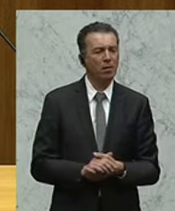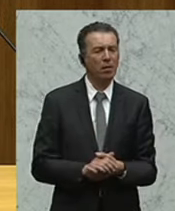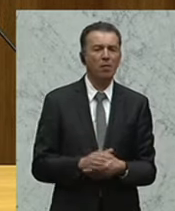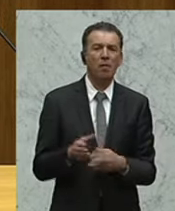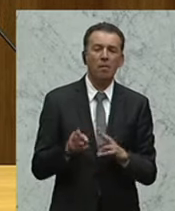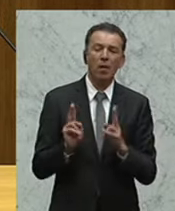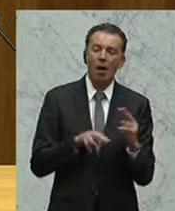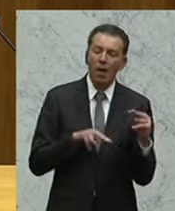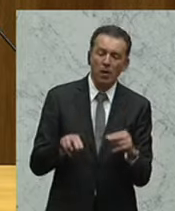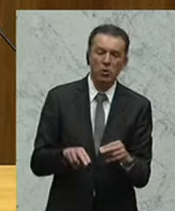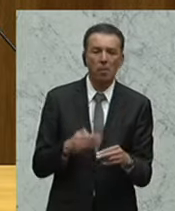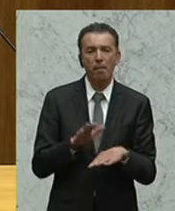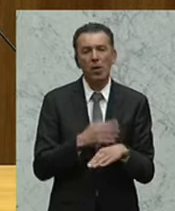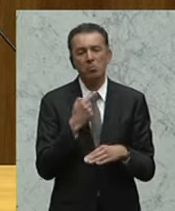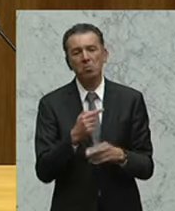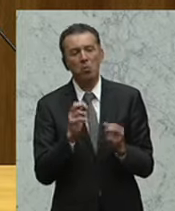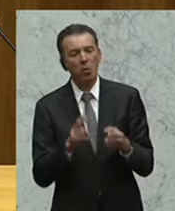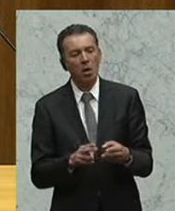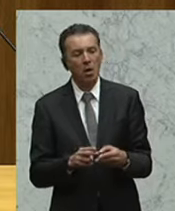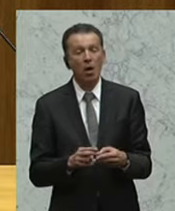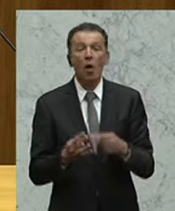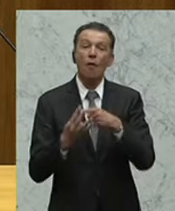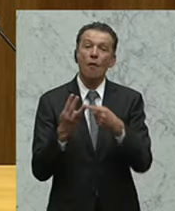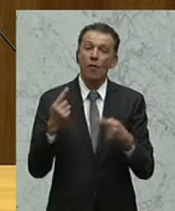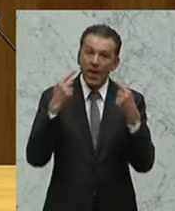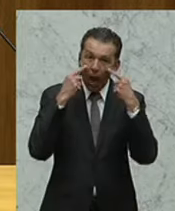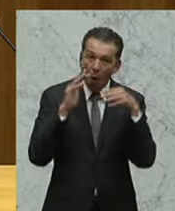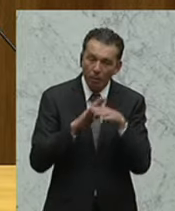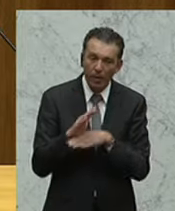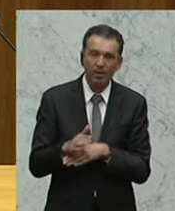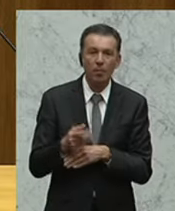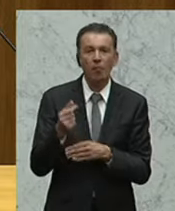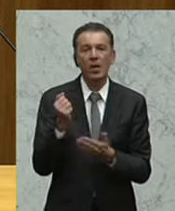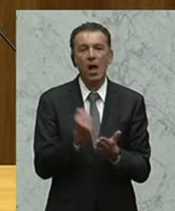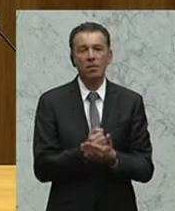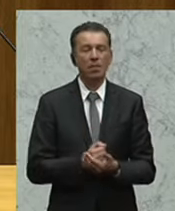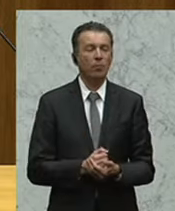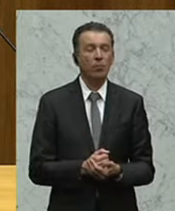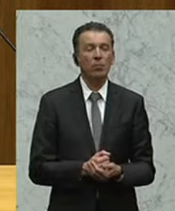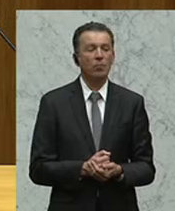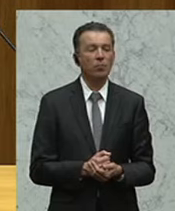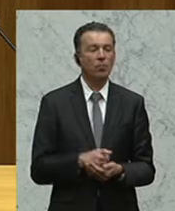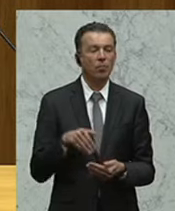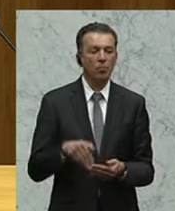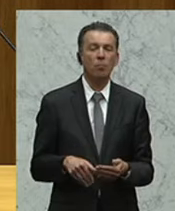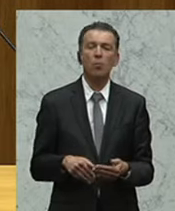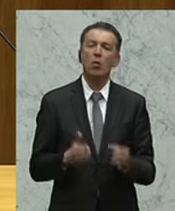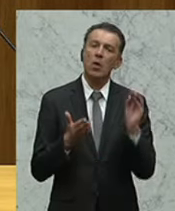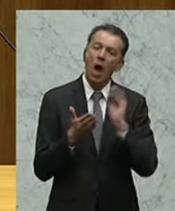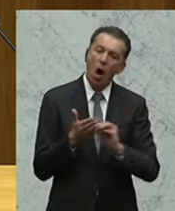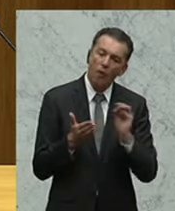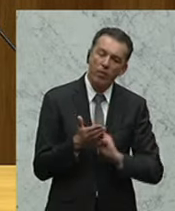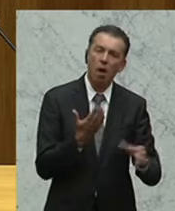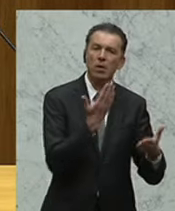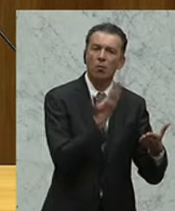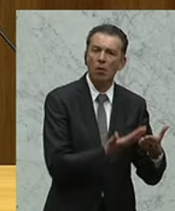Einschau, wo man sagt, okay, es gibt auf einmal das Vier-Augen-Prinzip, das seitens des Finanzamts da sein muss. Es muss eine Aufzeichnung geben,